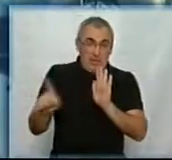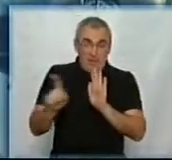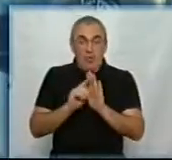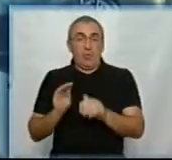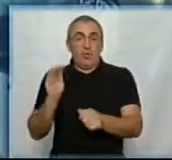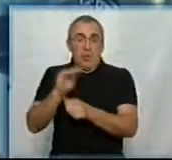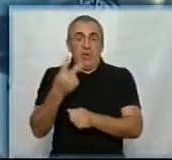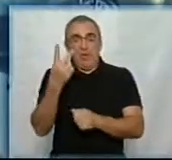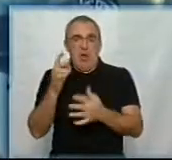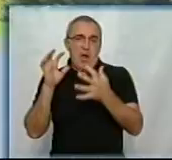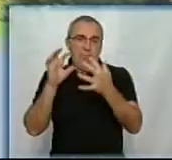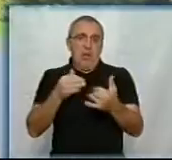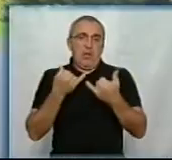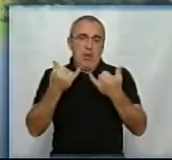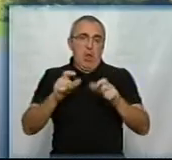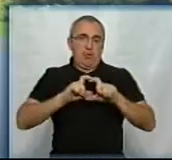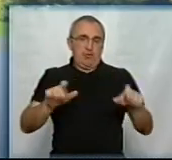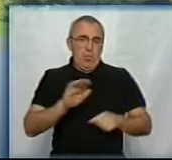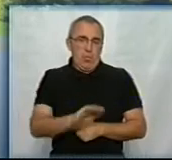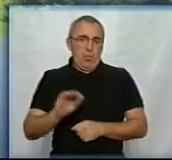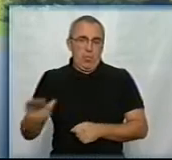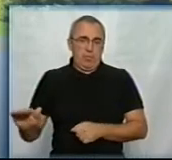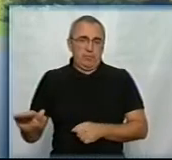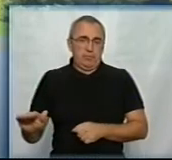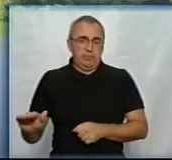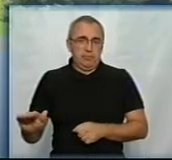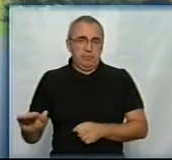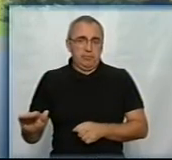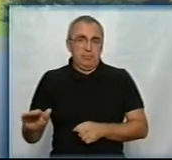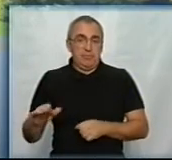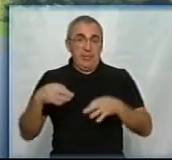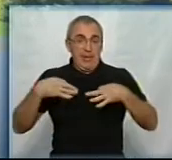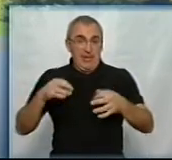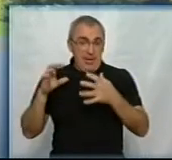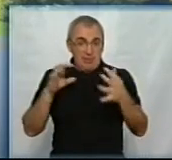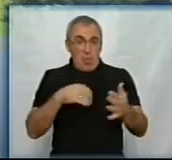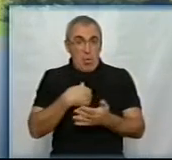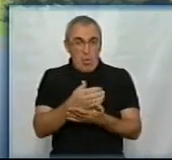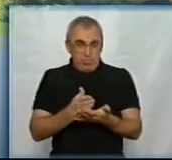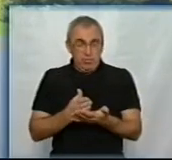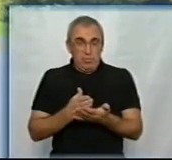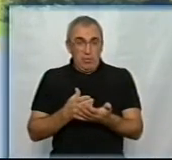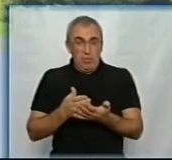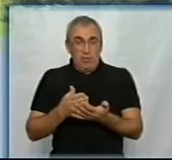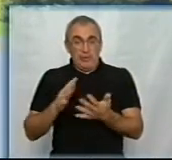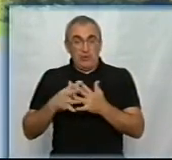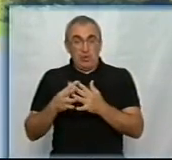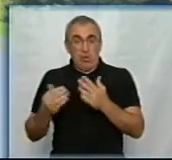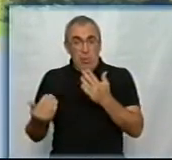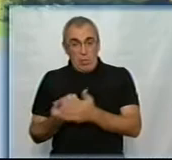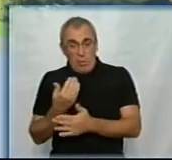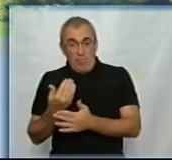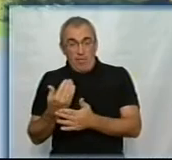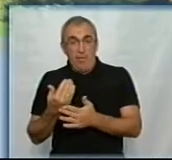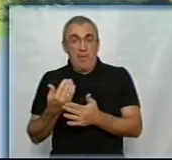додаткові автобуси для школярів. Наш транспорт, який обслуговує селище Нове, до карантину повністю